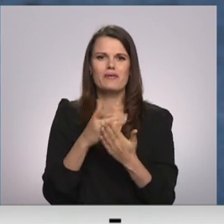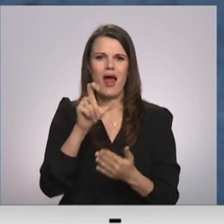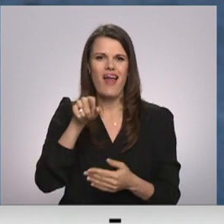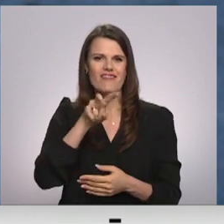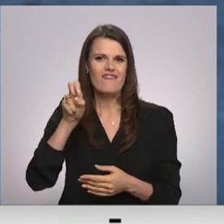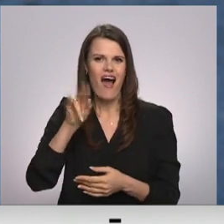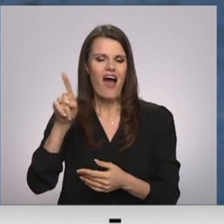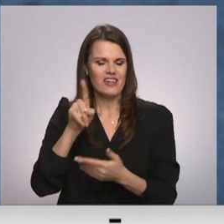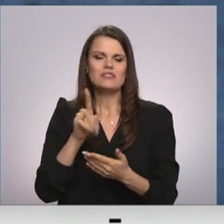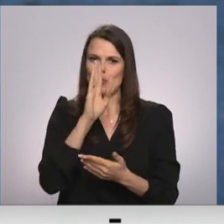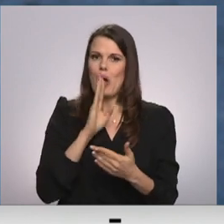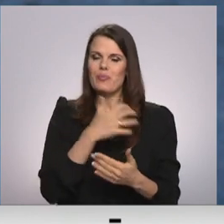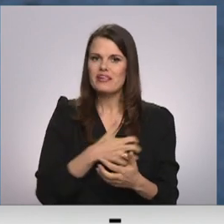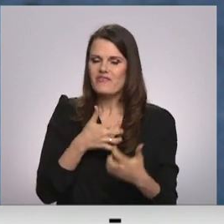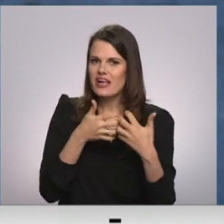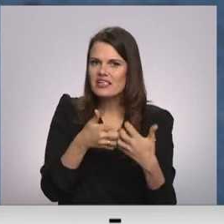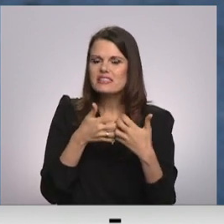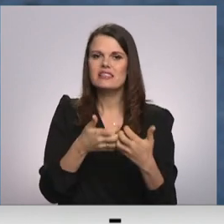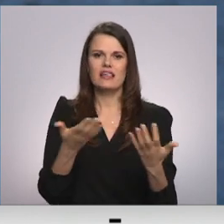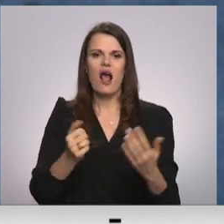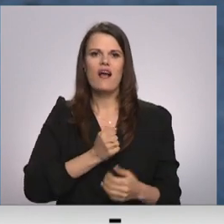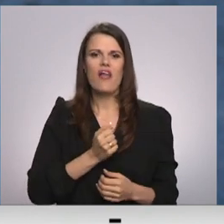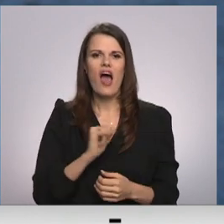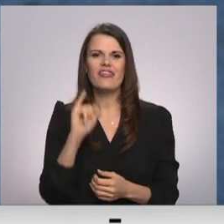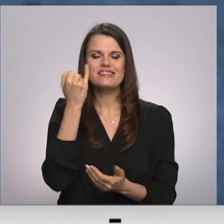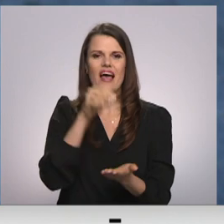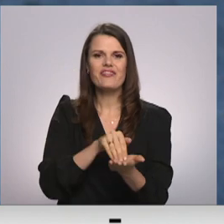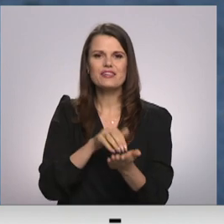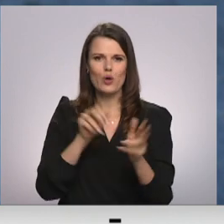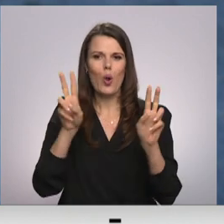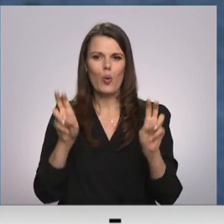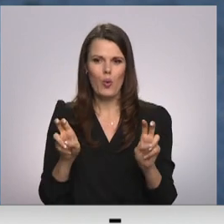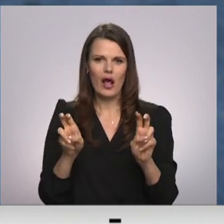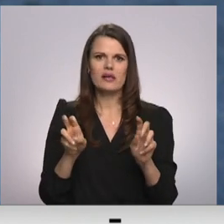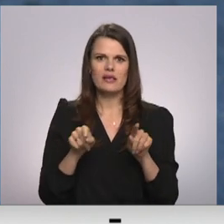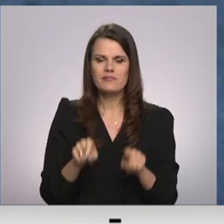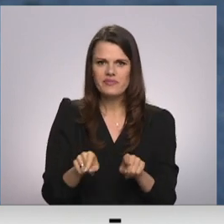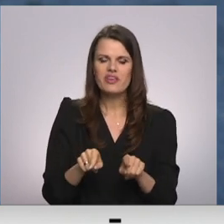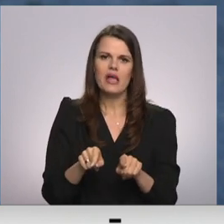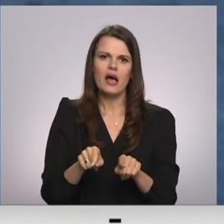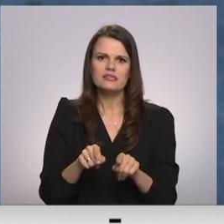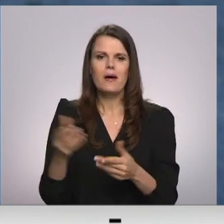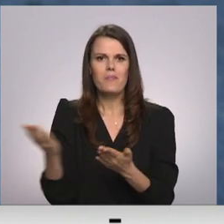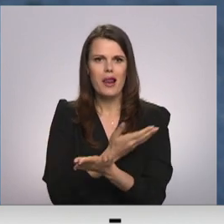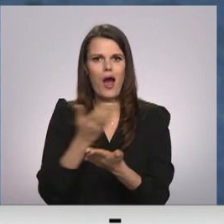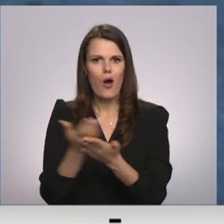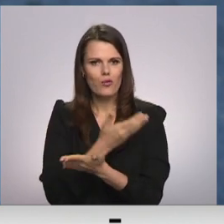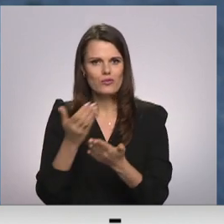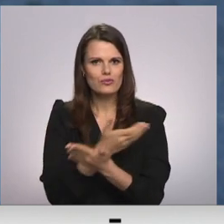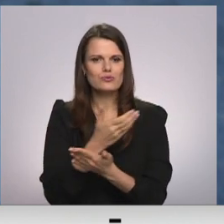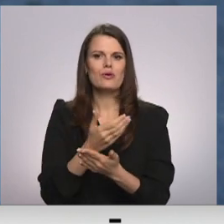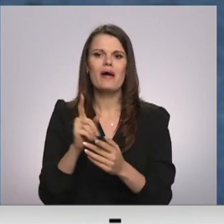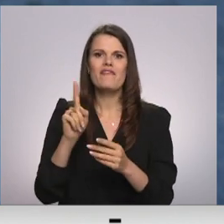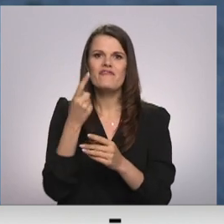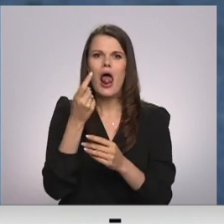nopietnāka cīņa. Kanādas zeltslotiņa, puķus priganes, tās atkal pļaušana, pirms vēl nav